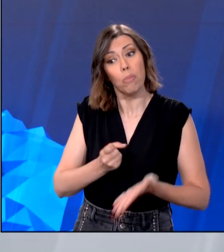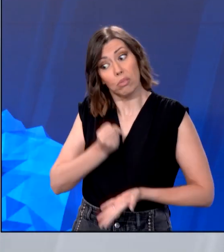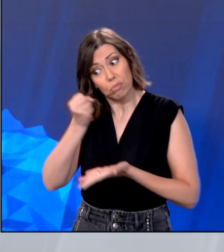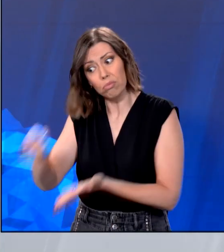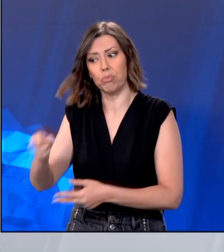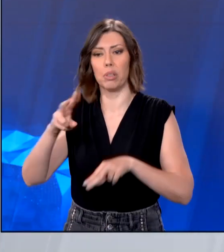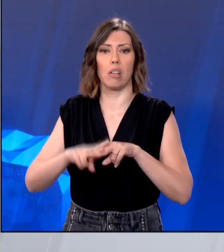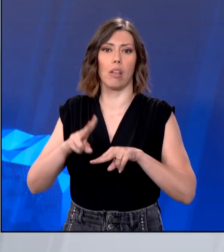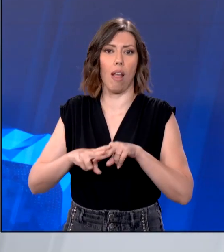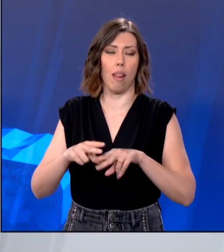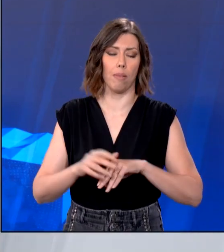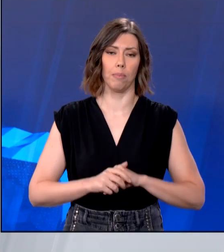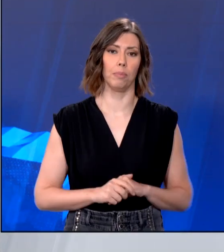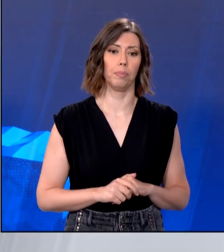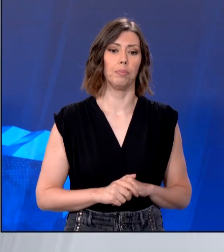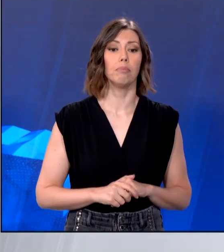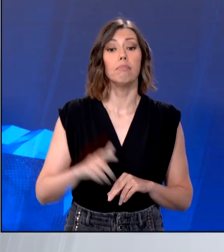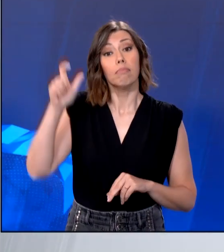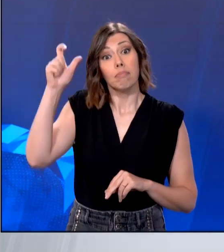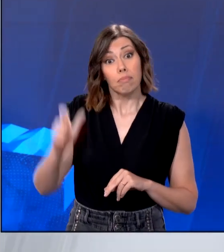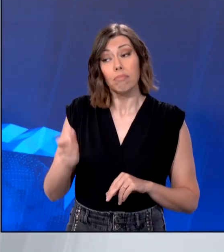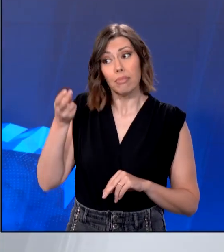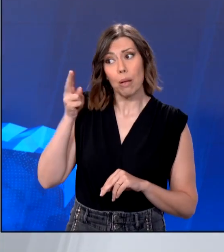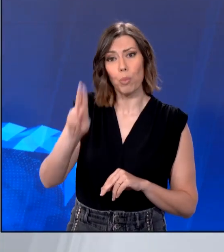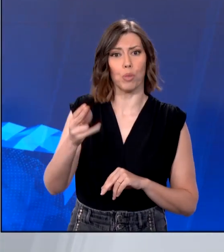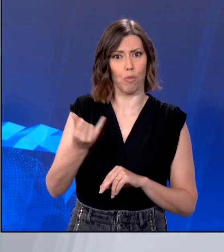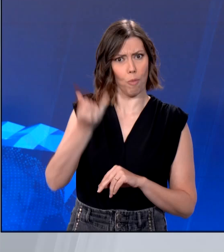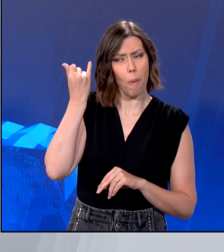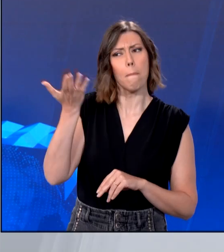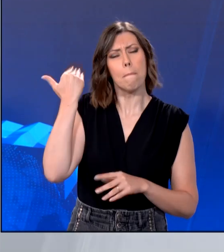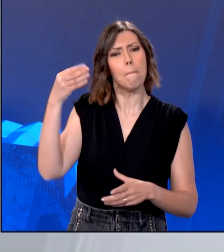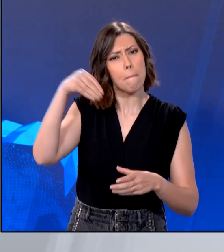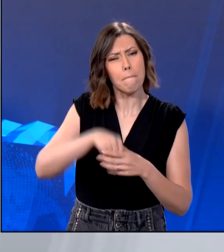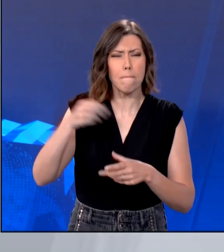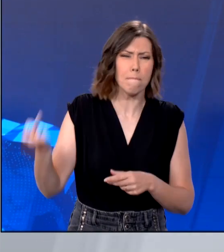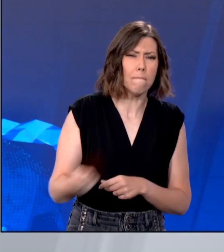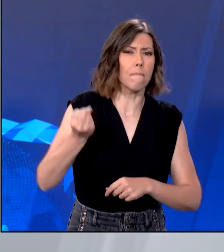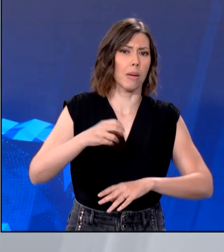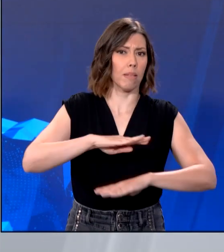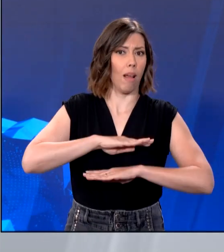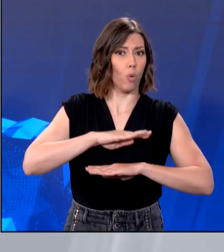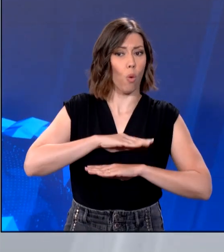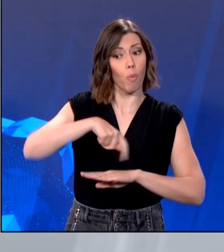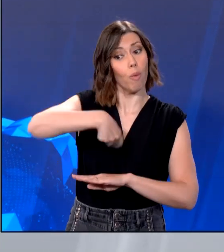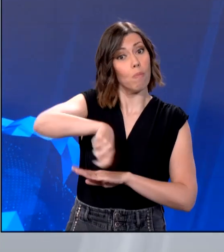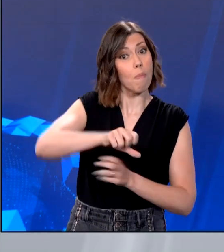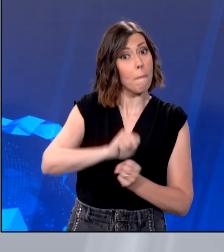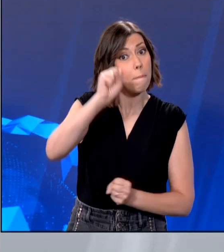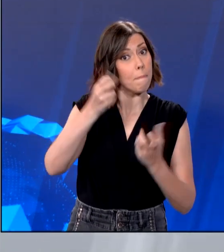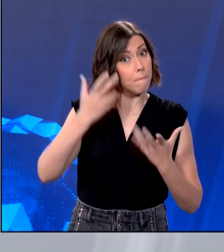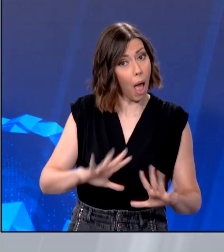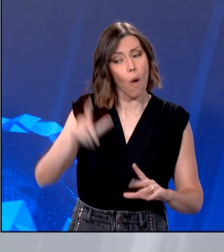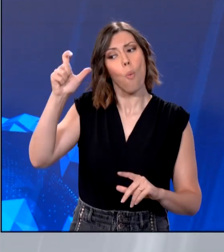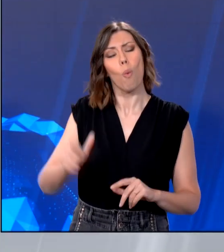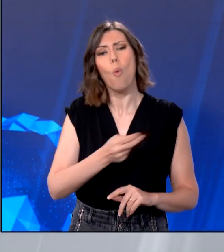Ισραήλ. Ο εκλεκτός του Ντοναλτ Τραμπ είναι βετεράνος των πεζοναυτών, απόφητος της νομικής σχολής του Ιγέιλ και έγινε διάσημος